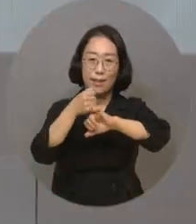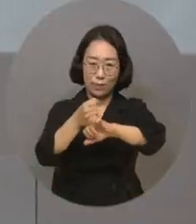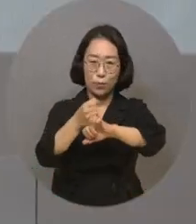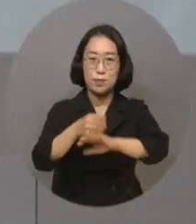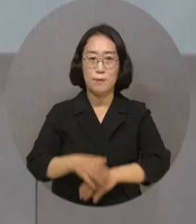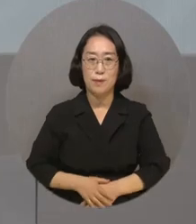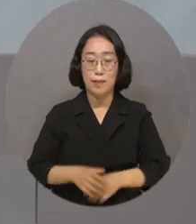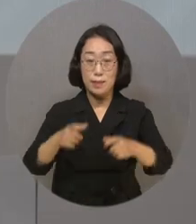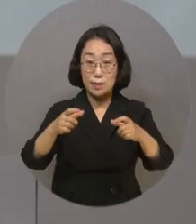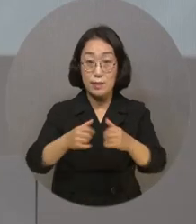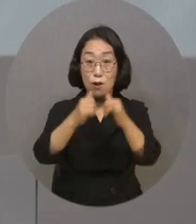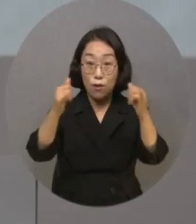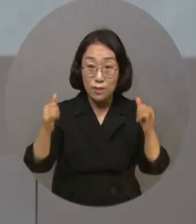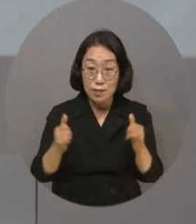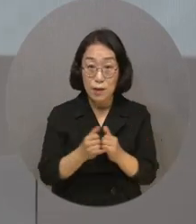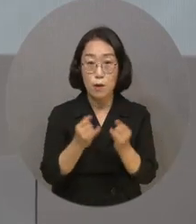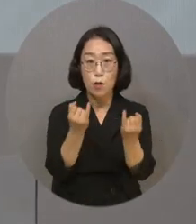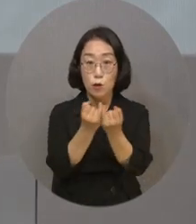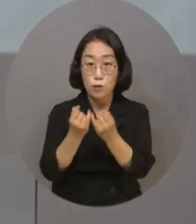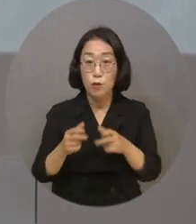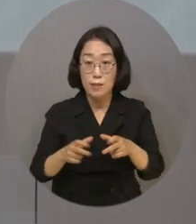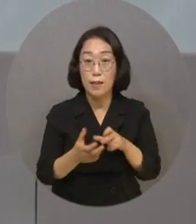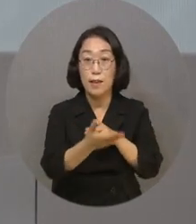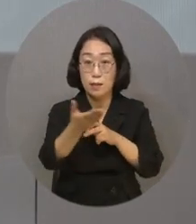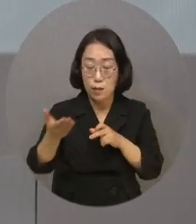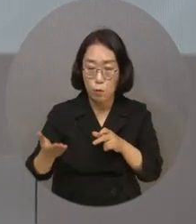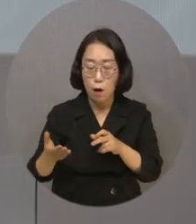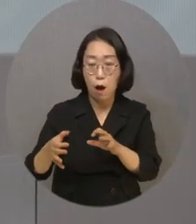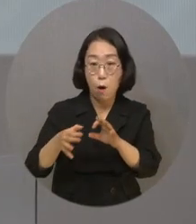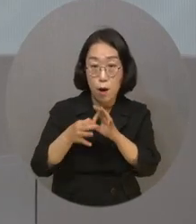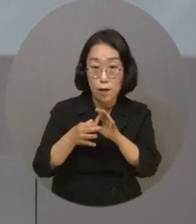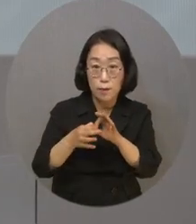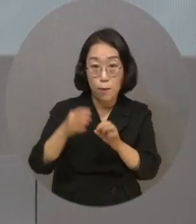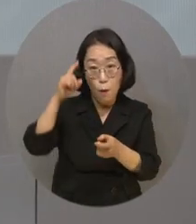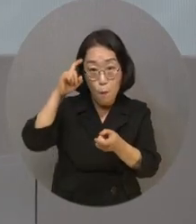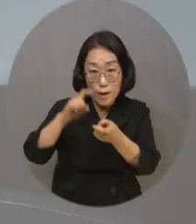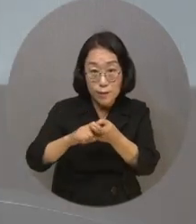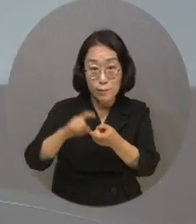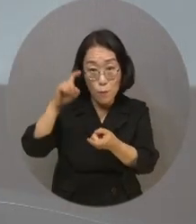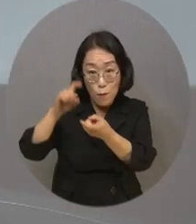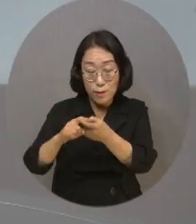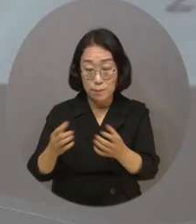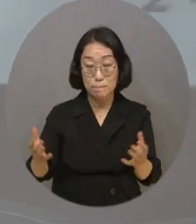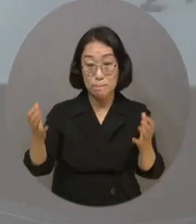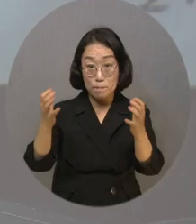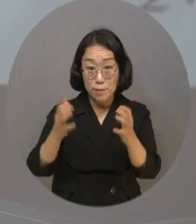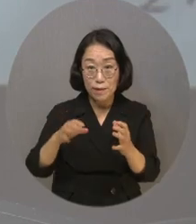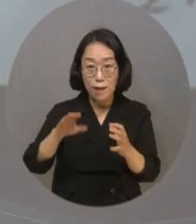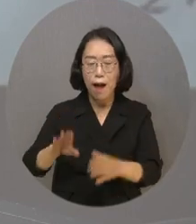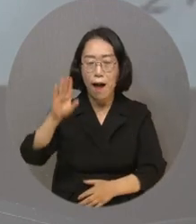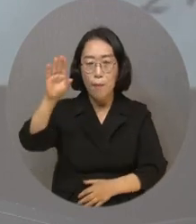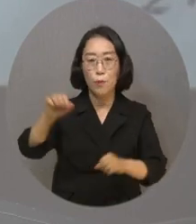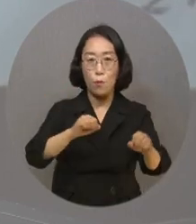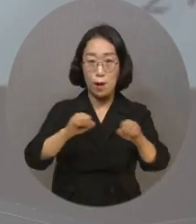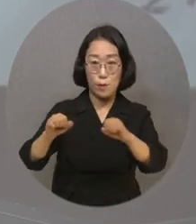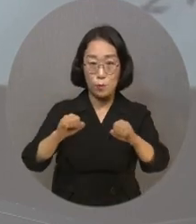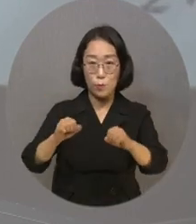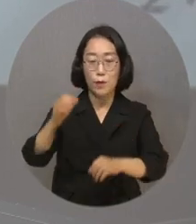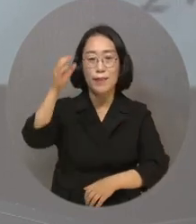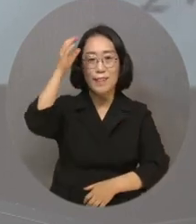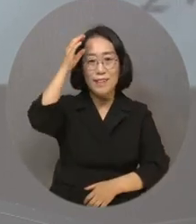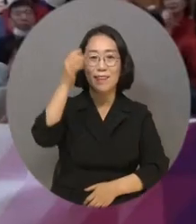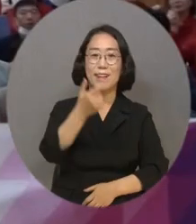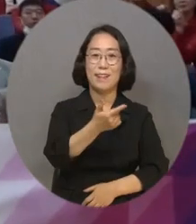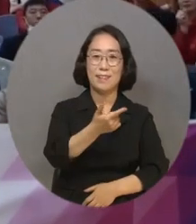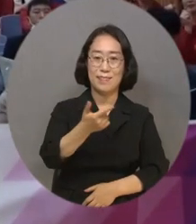지역사회 거주 여성장애인들과 관계자들의 관심을 받으며 시작을 알린 어울림센터의 앞으로의 활동에 대한 기대가